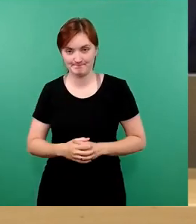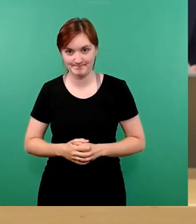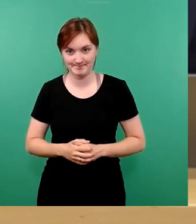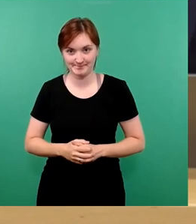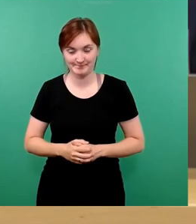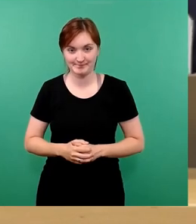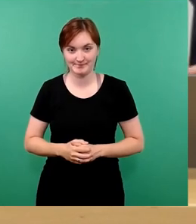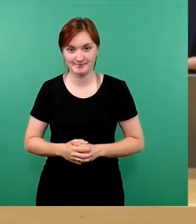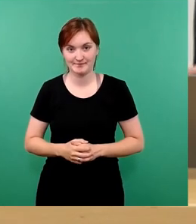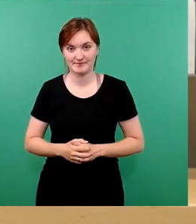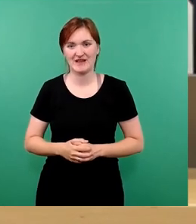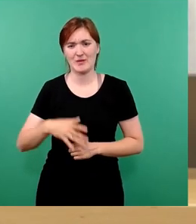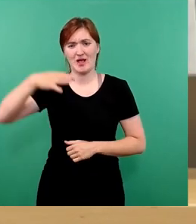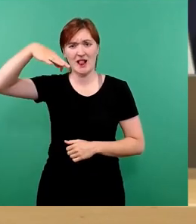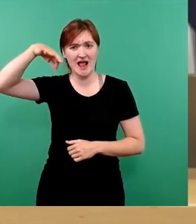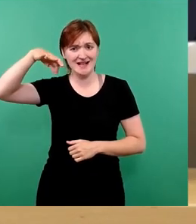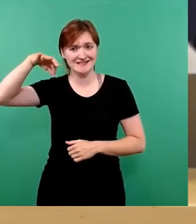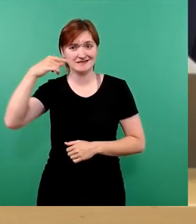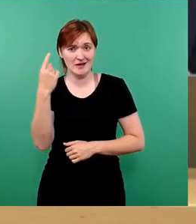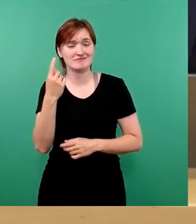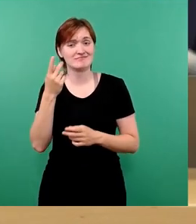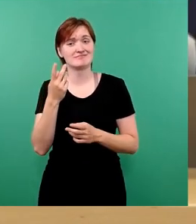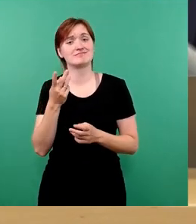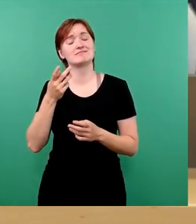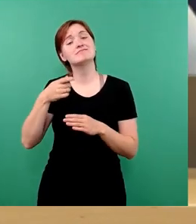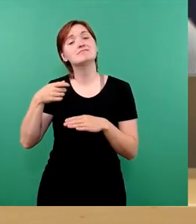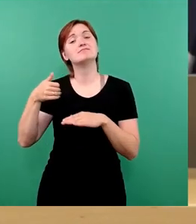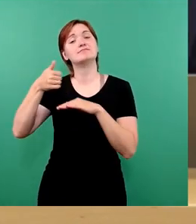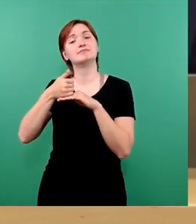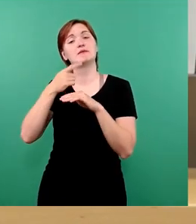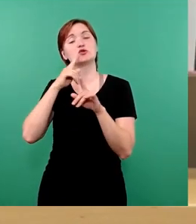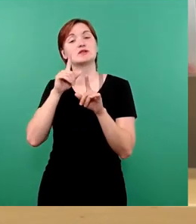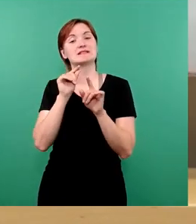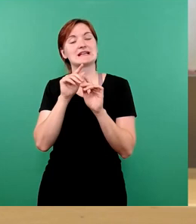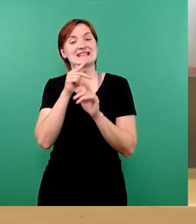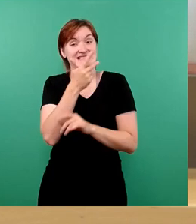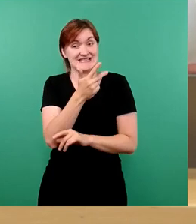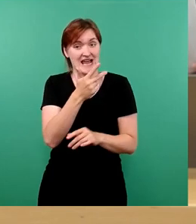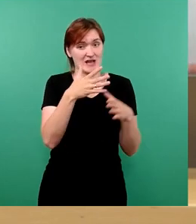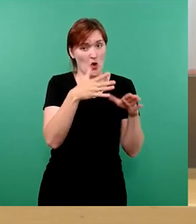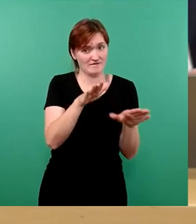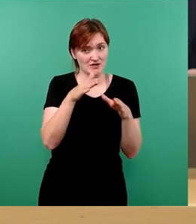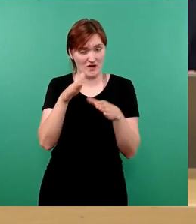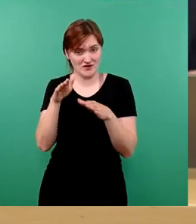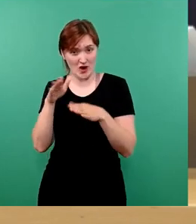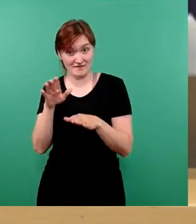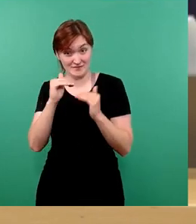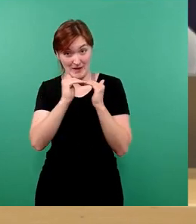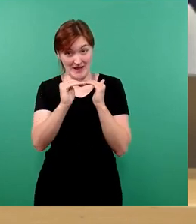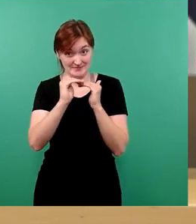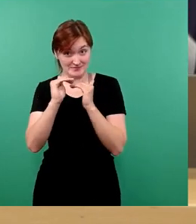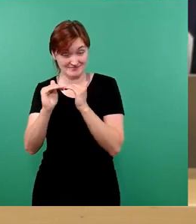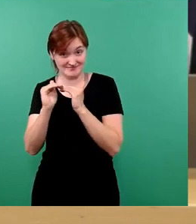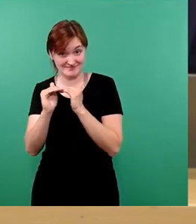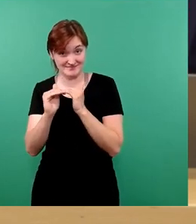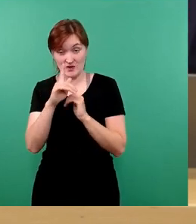Es ist aber auch der einzigste, der gewählt ist, also von den noch drei offenen Plätzen ist